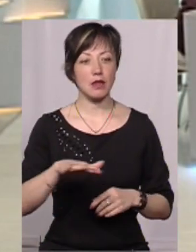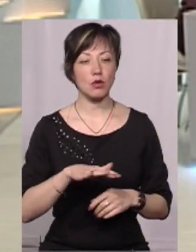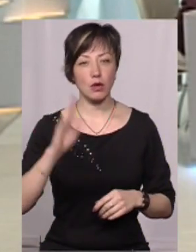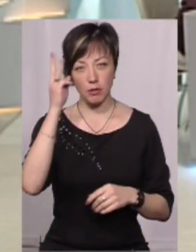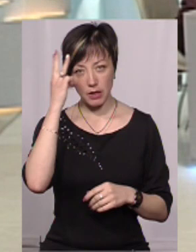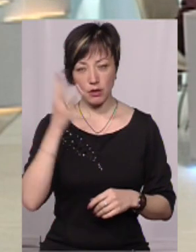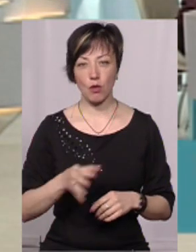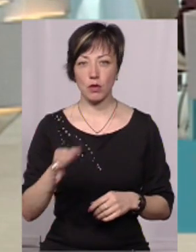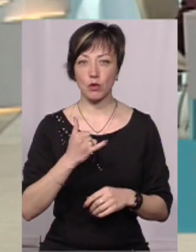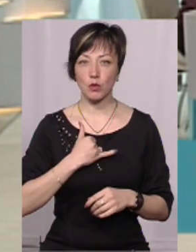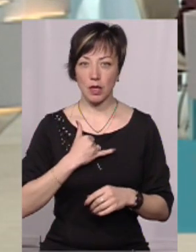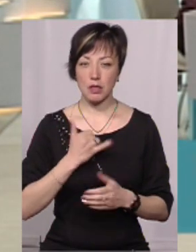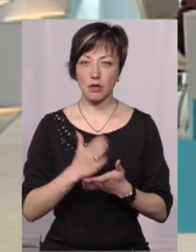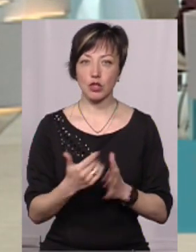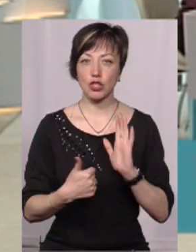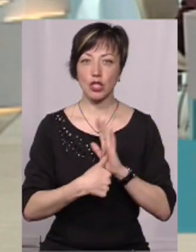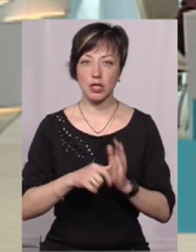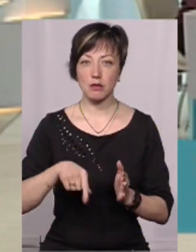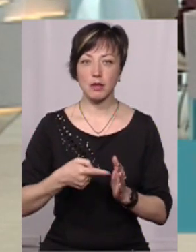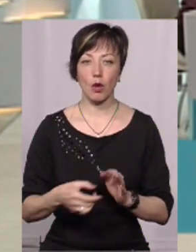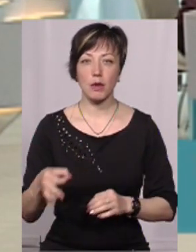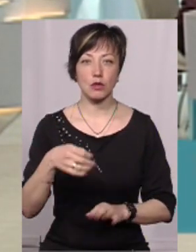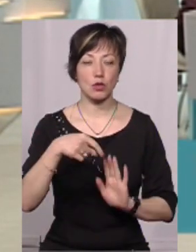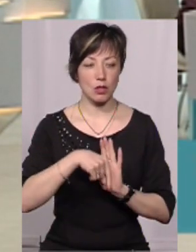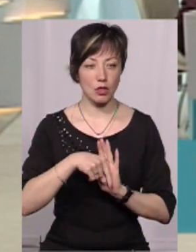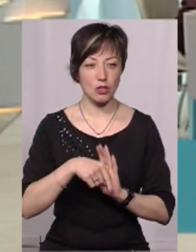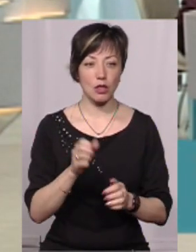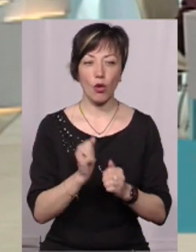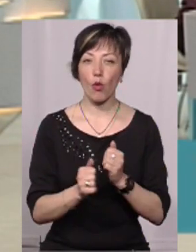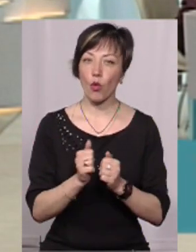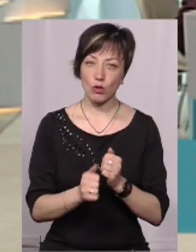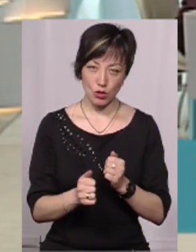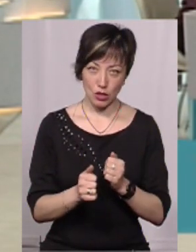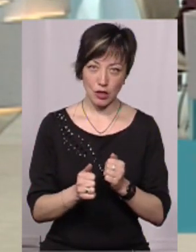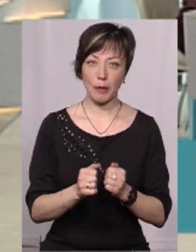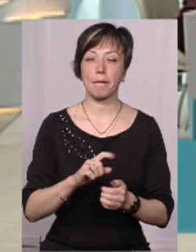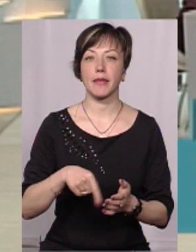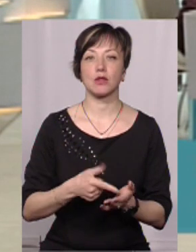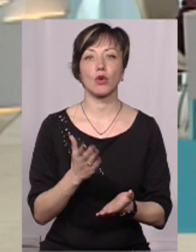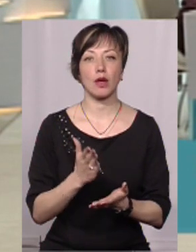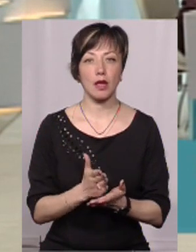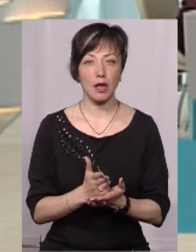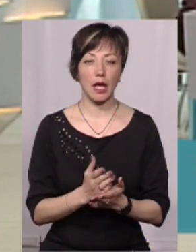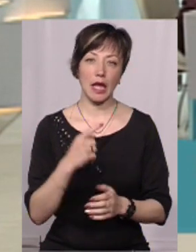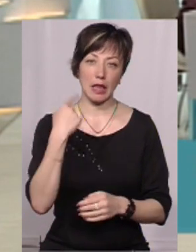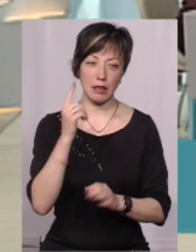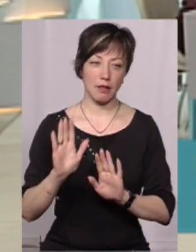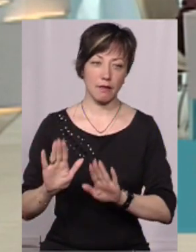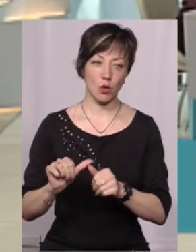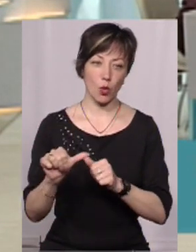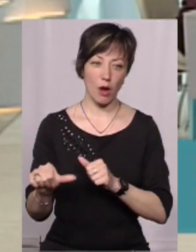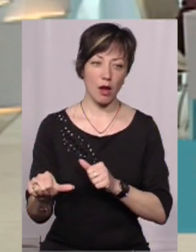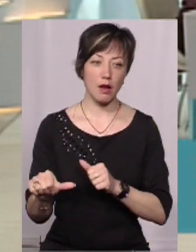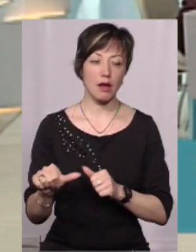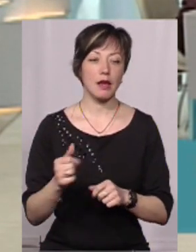Хмельницької області в нас заходиться шість міст обласного значення. Кожне місто є, звичайно, індивідуальне. І